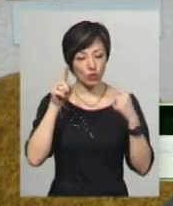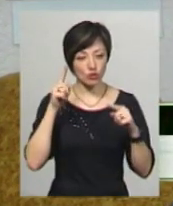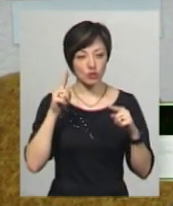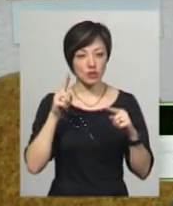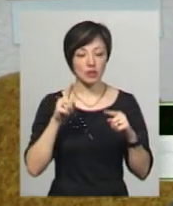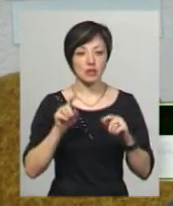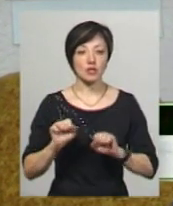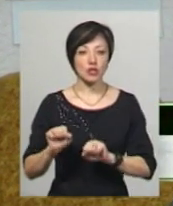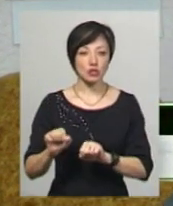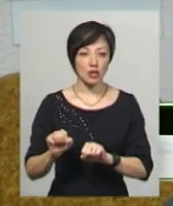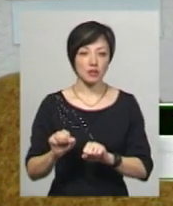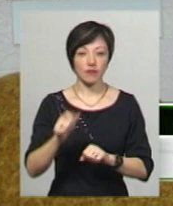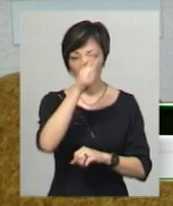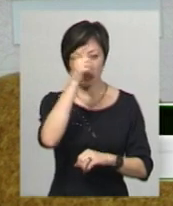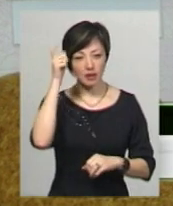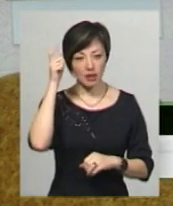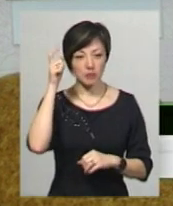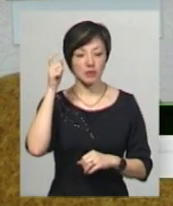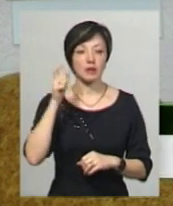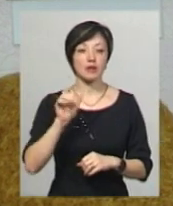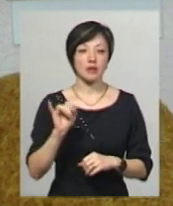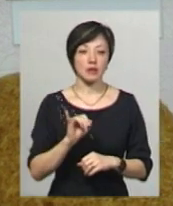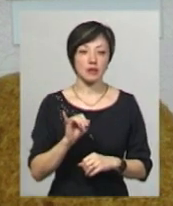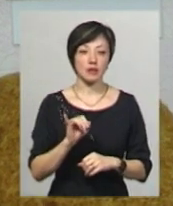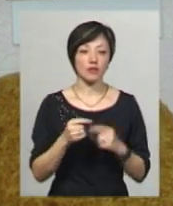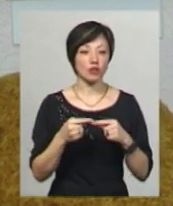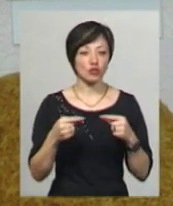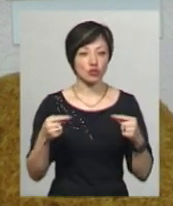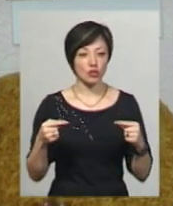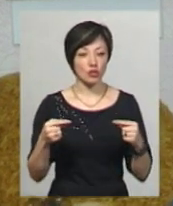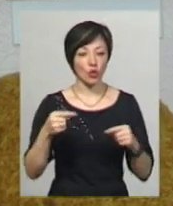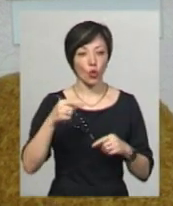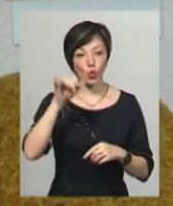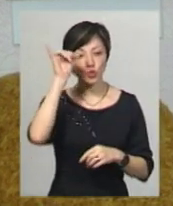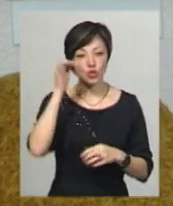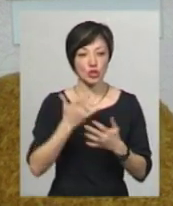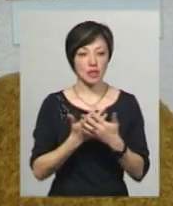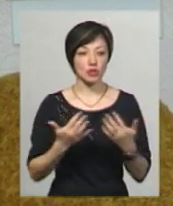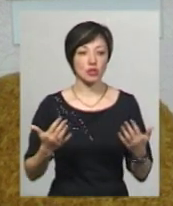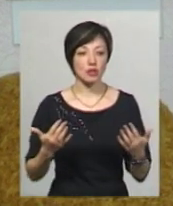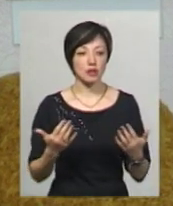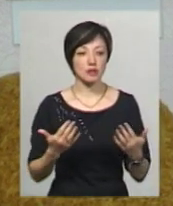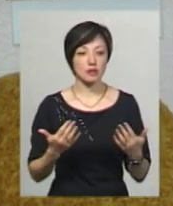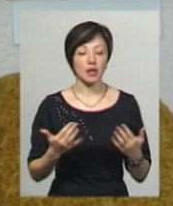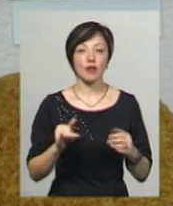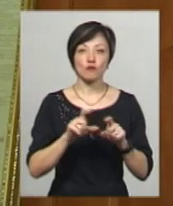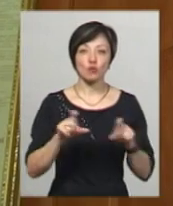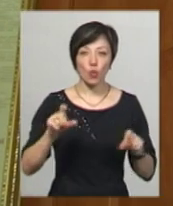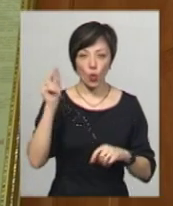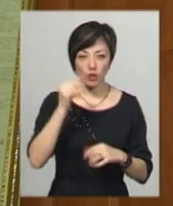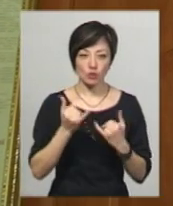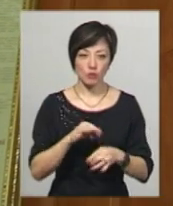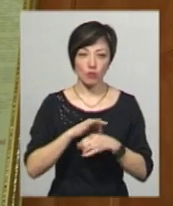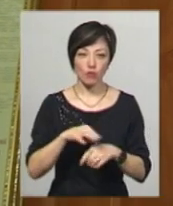захищалися в академії, і в інших училищах, і в школах сьогодні